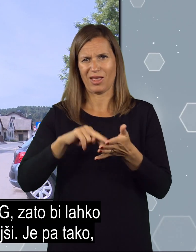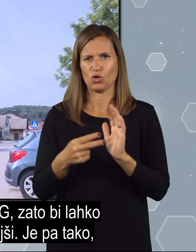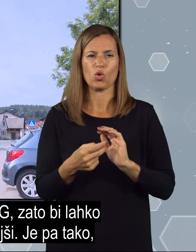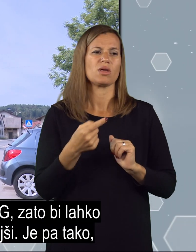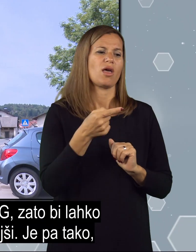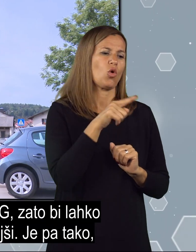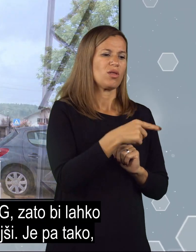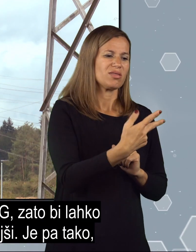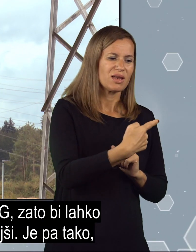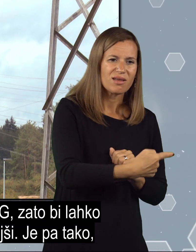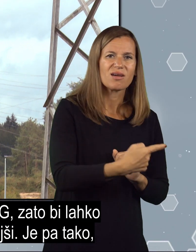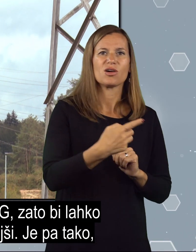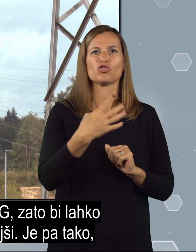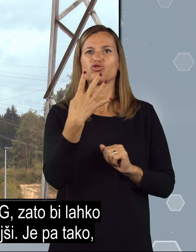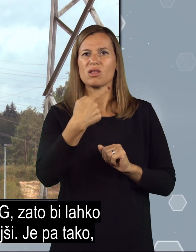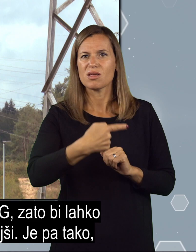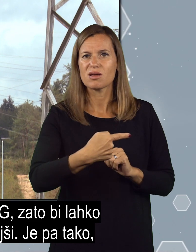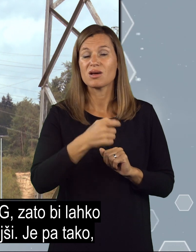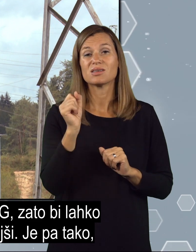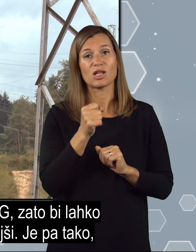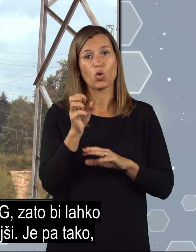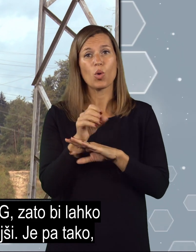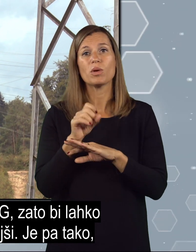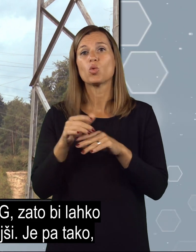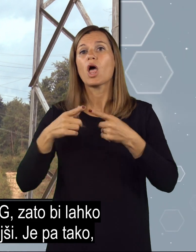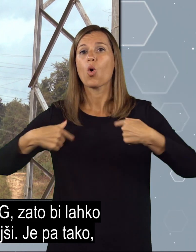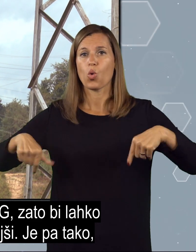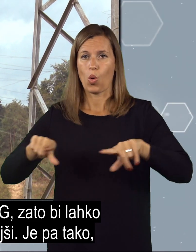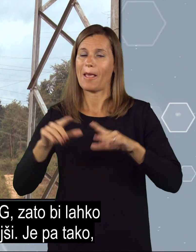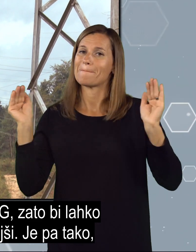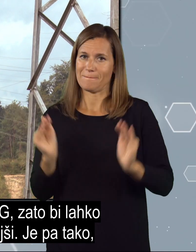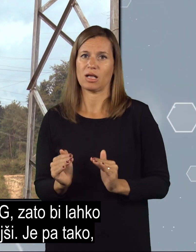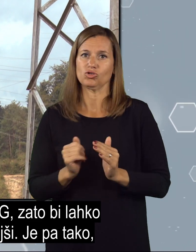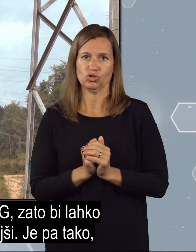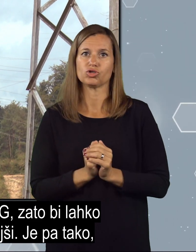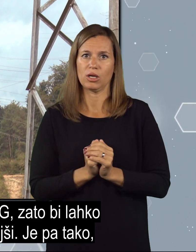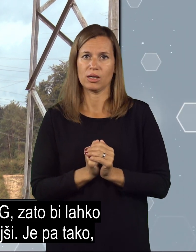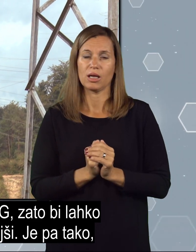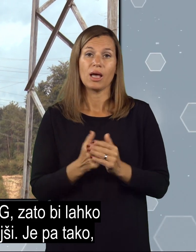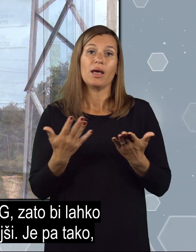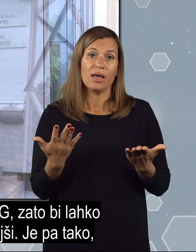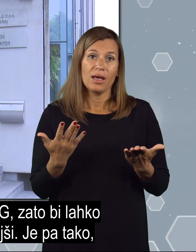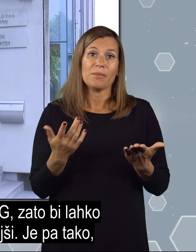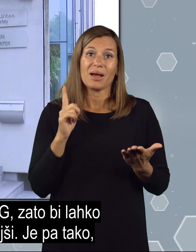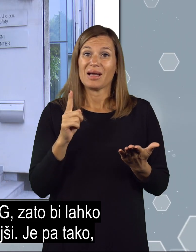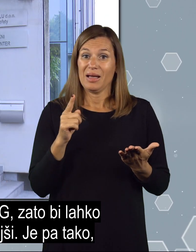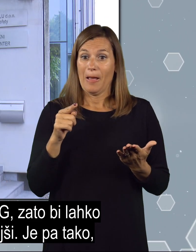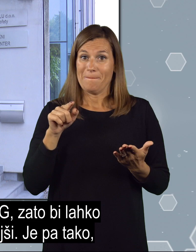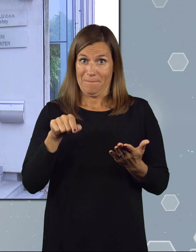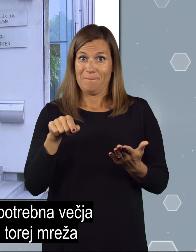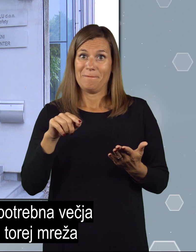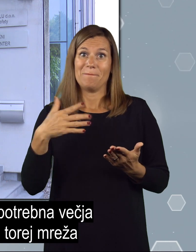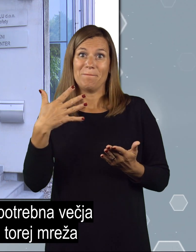torej 3G, 4G. In zaradi tega bi bil lahko vpliv na okolje manjši. Je pa tako, da bo z